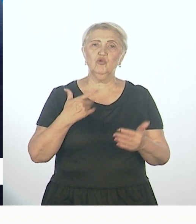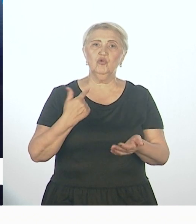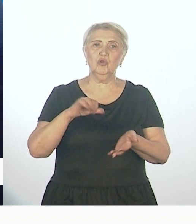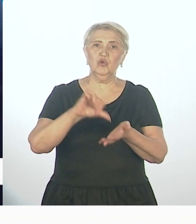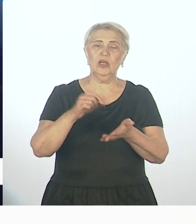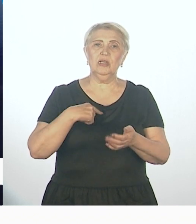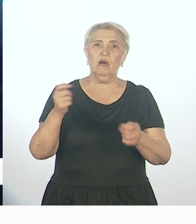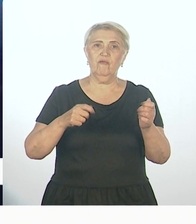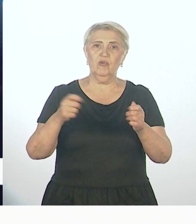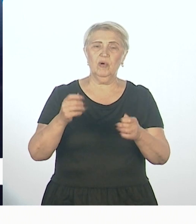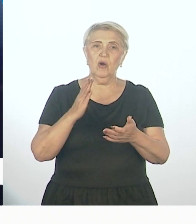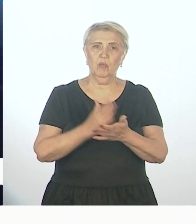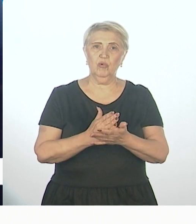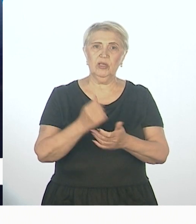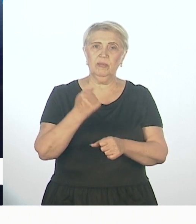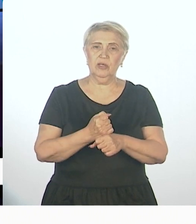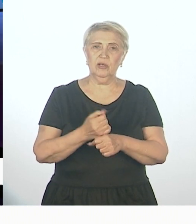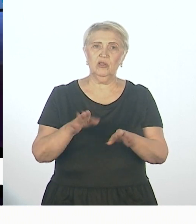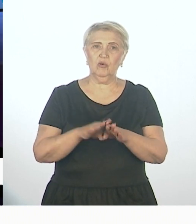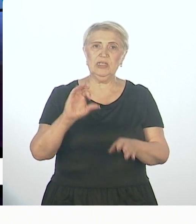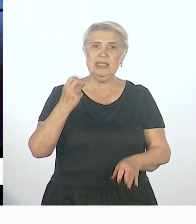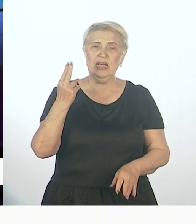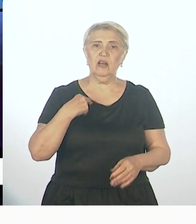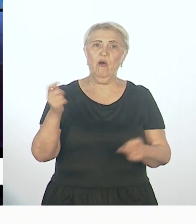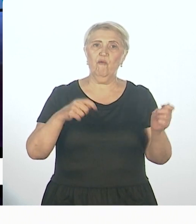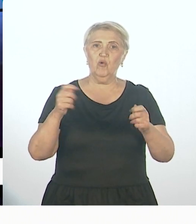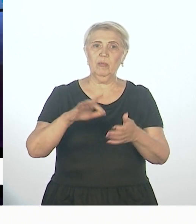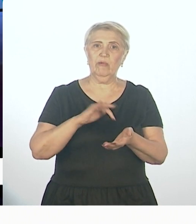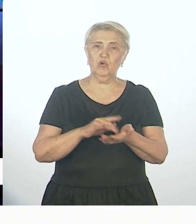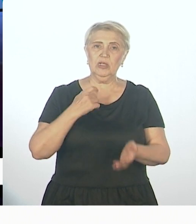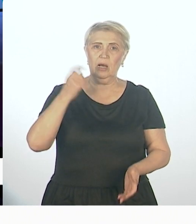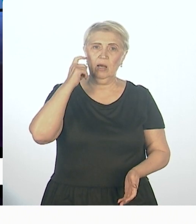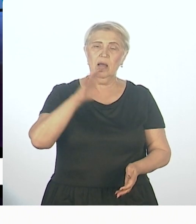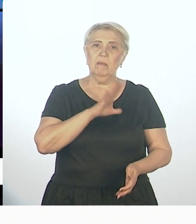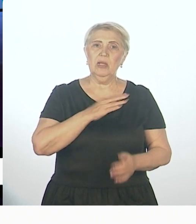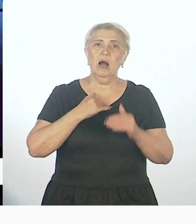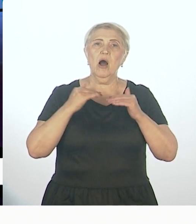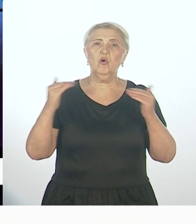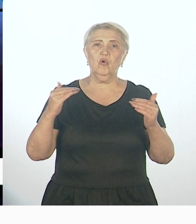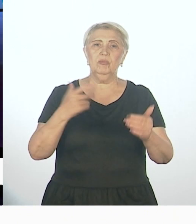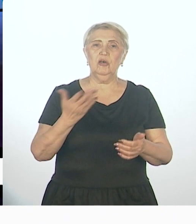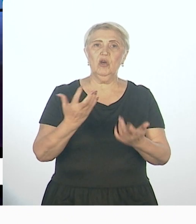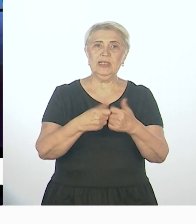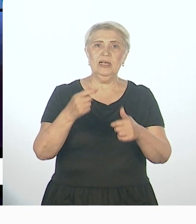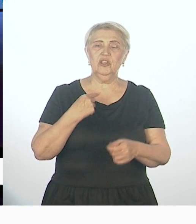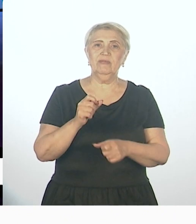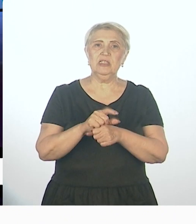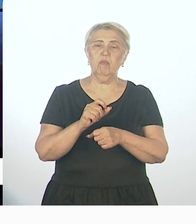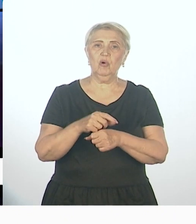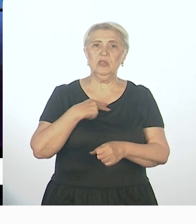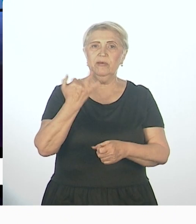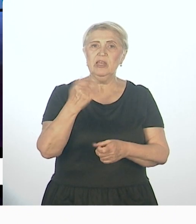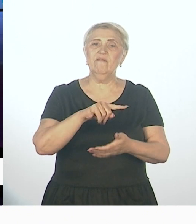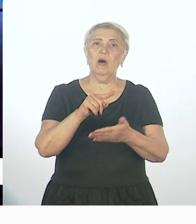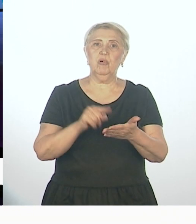такую цель не ставили. Будем ли мы делать еще такой социальный форум в городе Хабаровске? Было огромное количество запросов и вопросов,